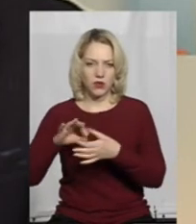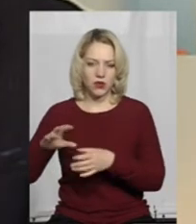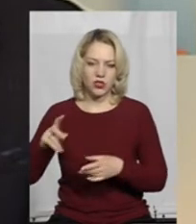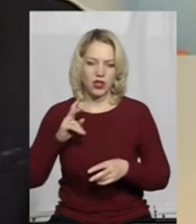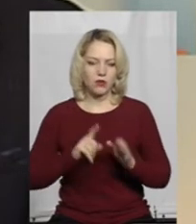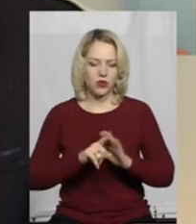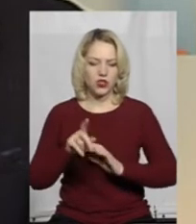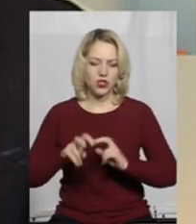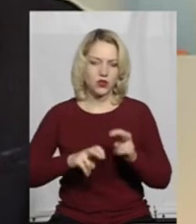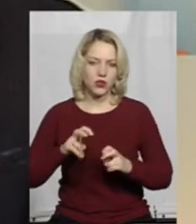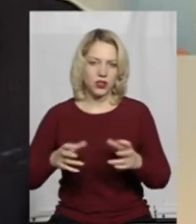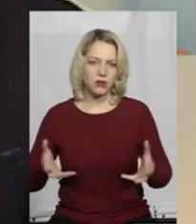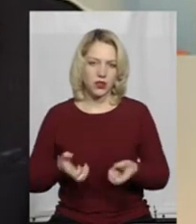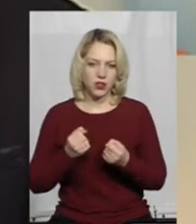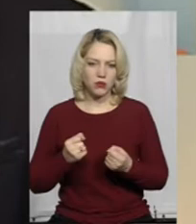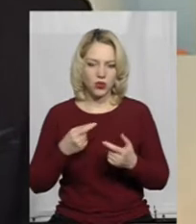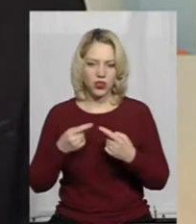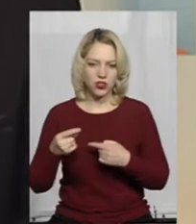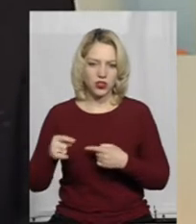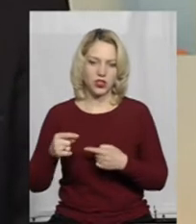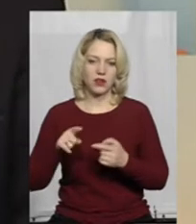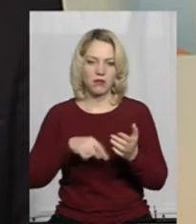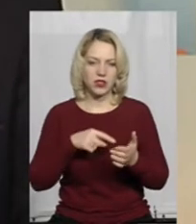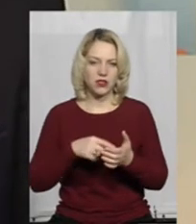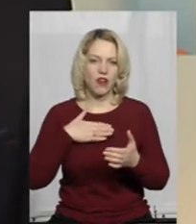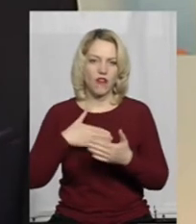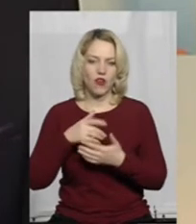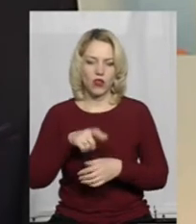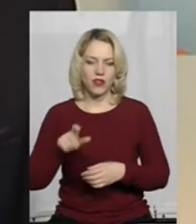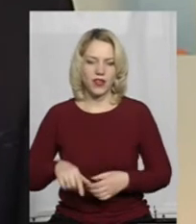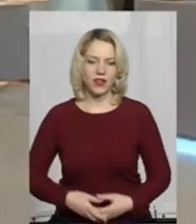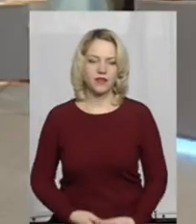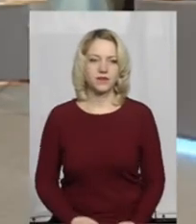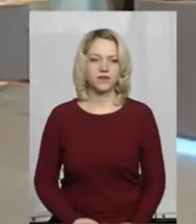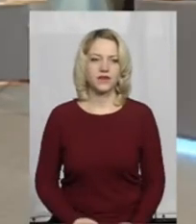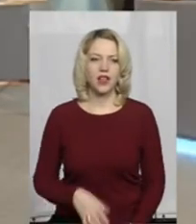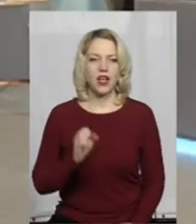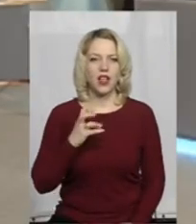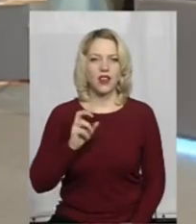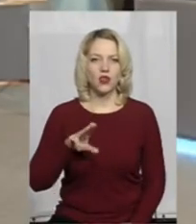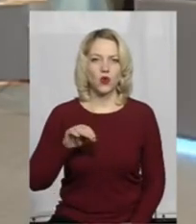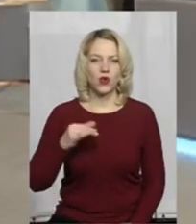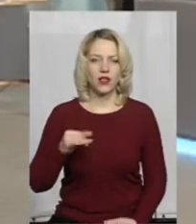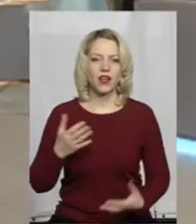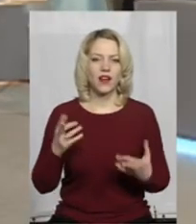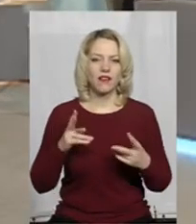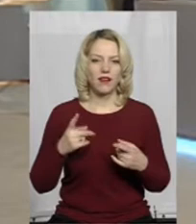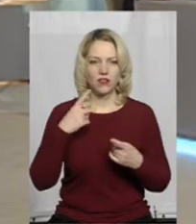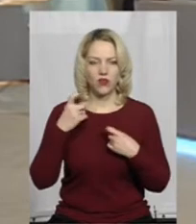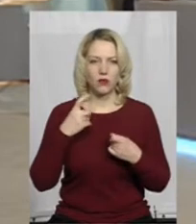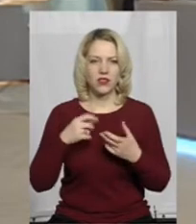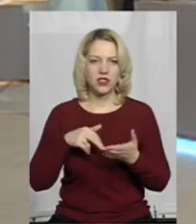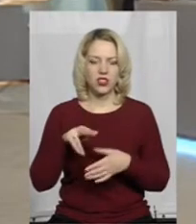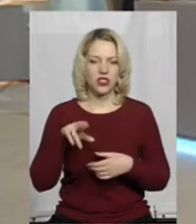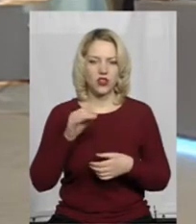підтримку інших волонтерів з інших міст. Ну, от. Пане Анатолію, а як інформація надійшла